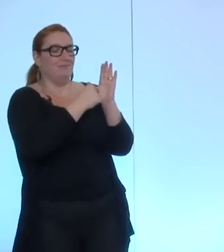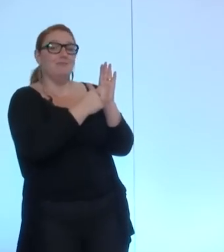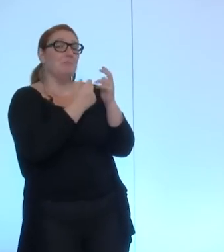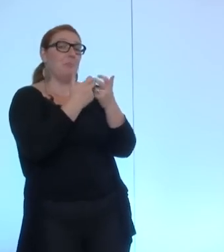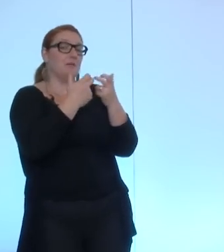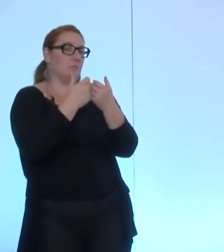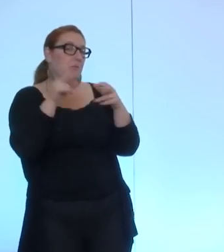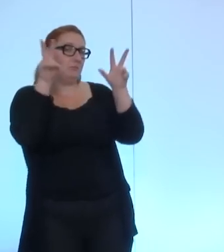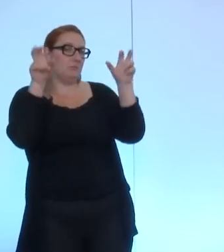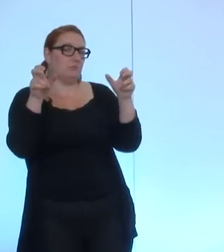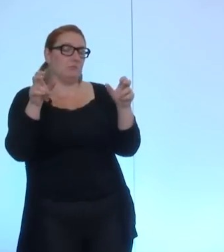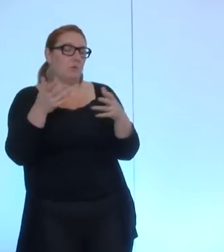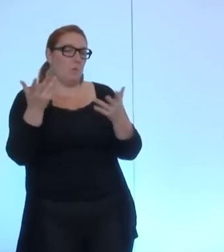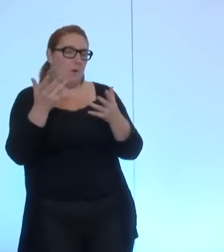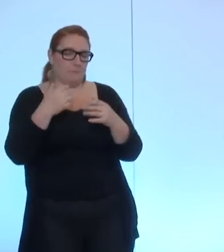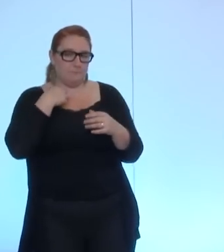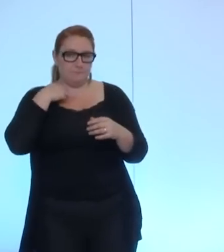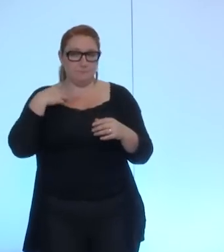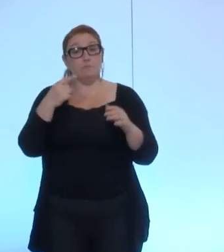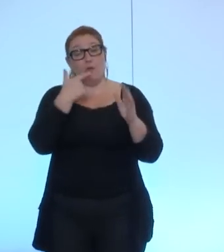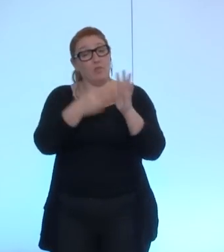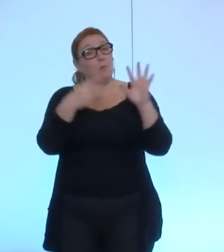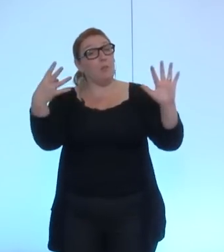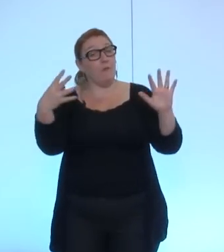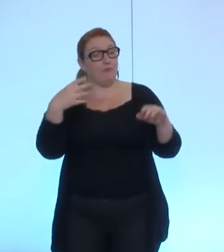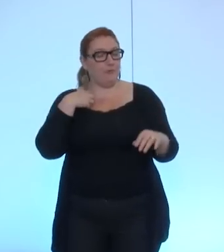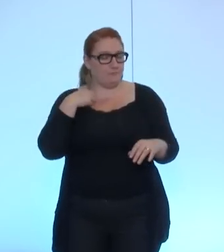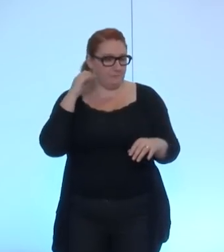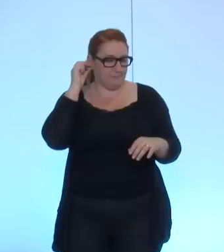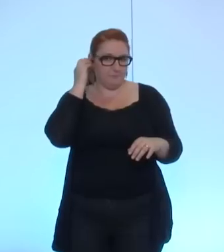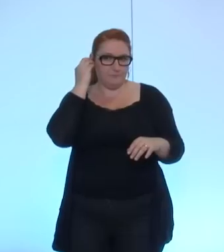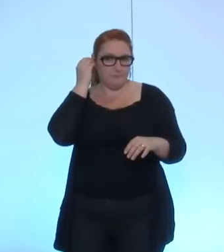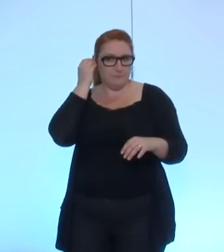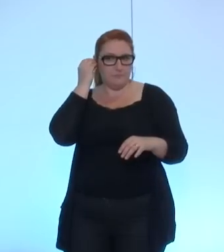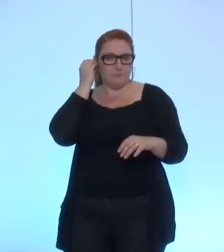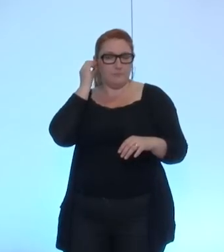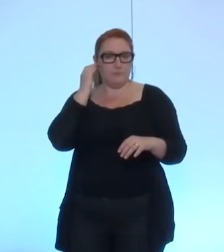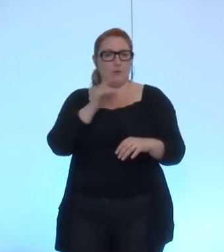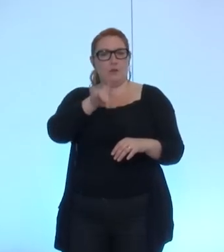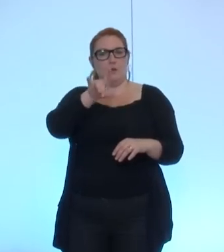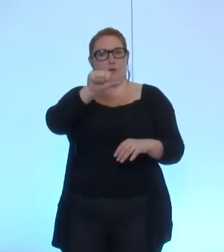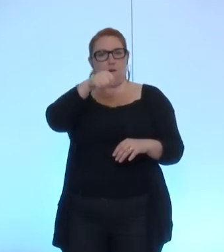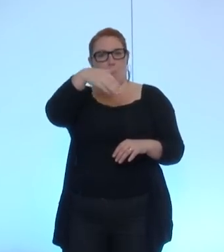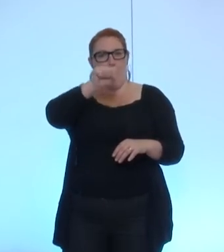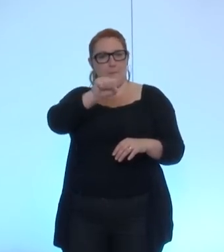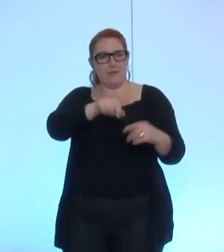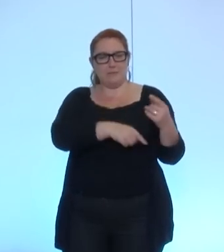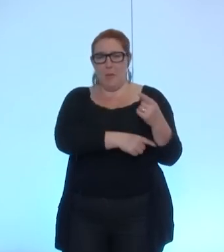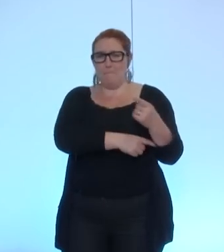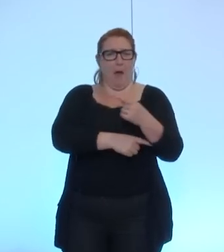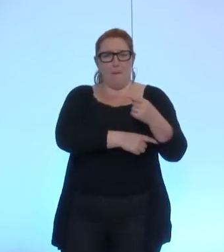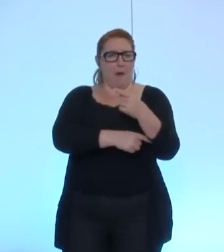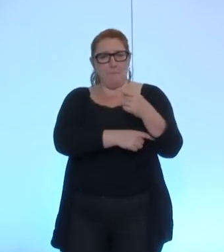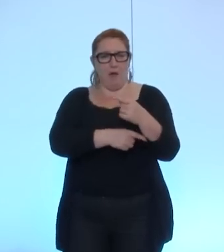cite dans la délibération de 2009 il faut que le Hamas interrompe définitivement les tirs de roquettes sur le